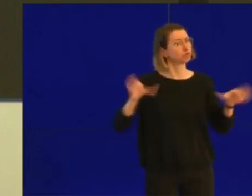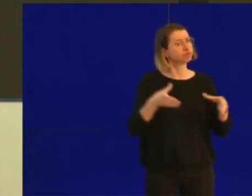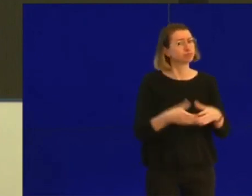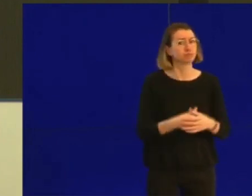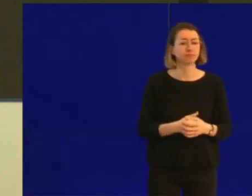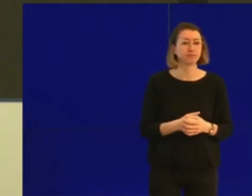ensemble.-titrage Société-Canada